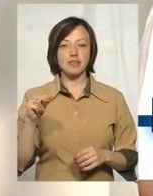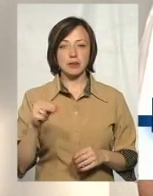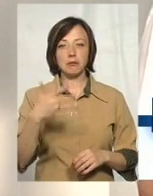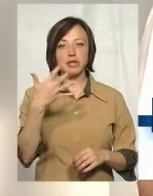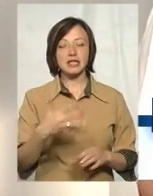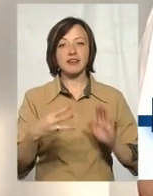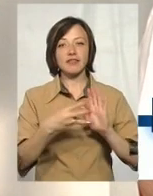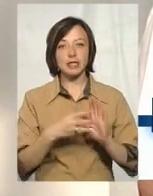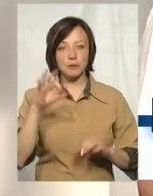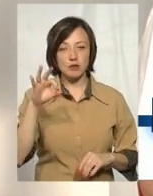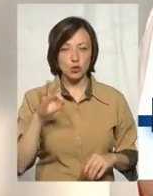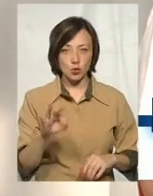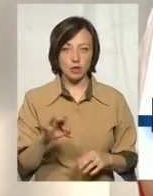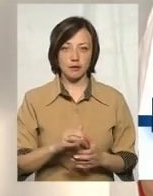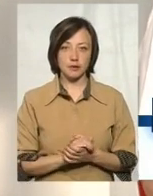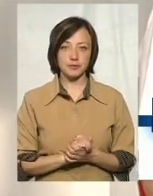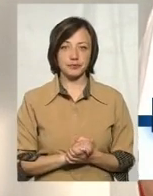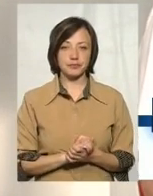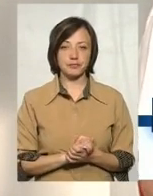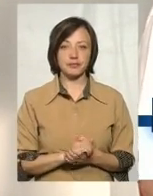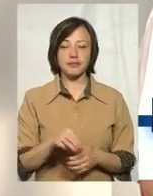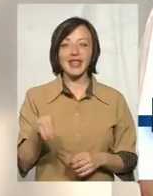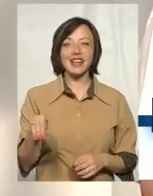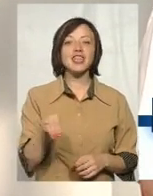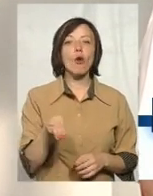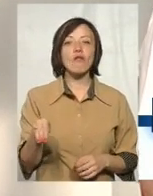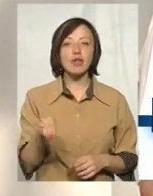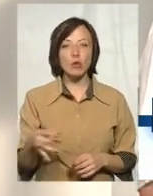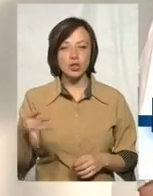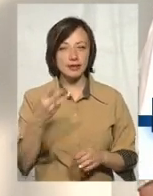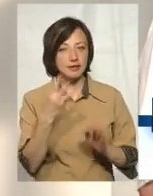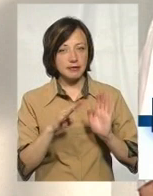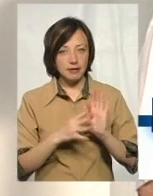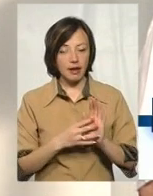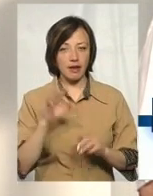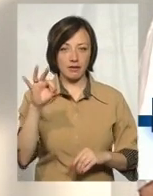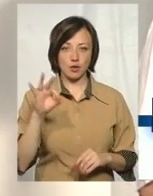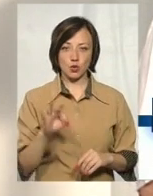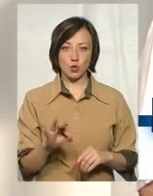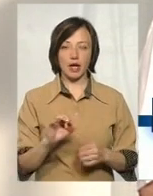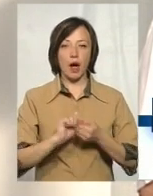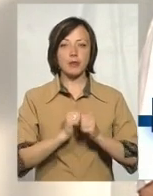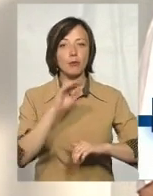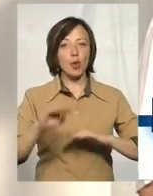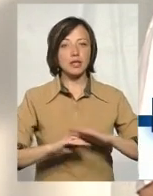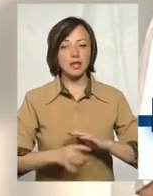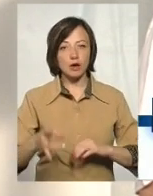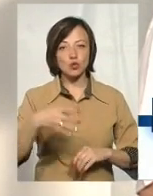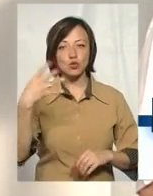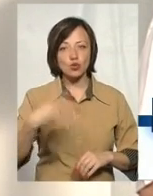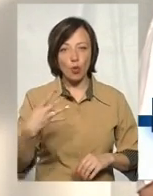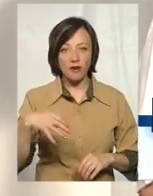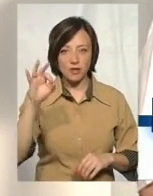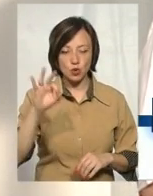58%, Теофіпольський район – 39%, Кам'янець-Подільський район –